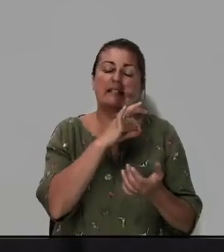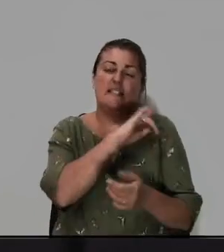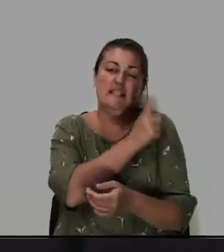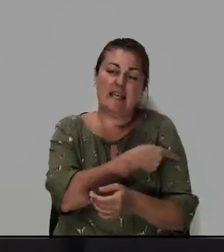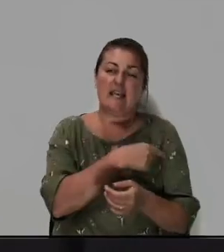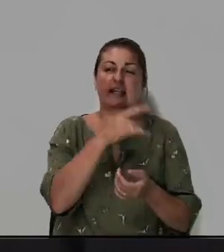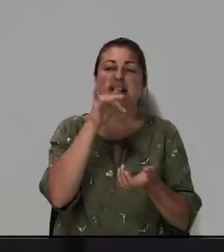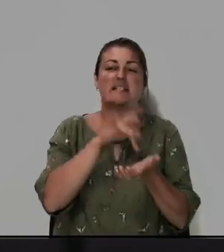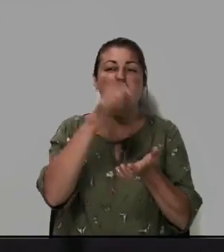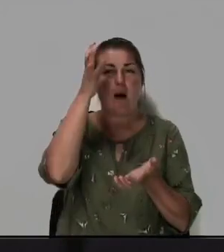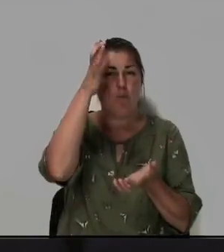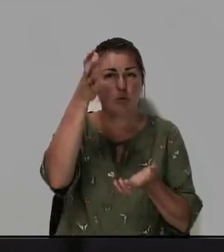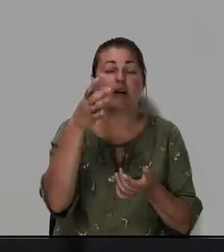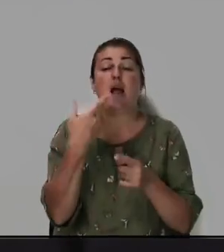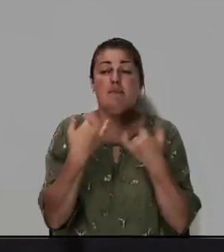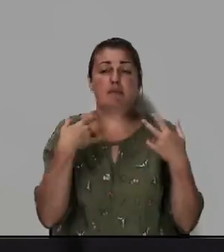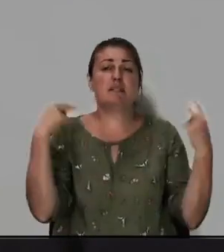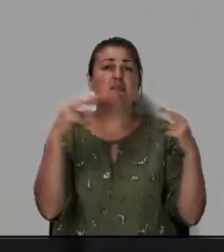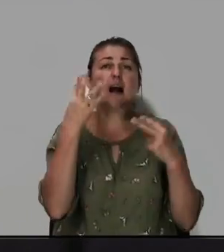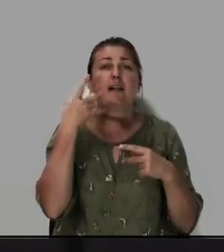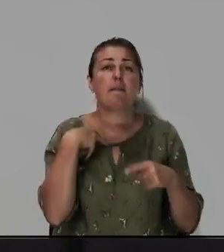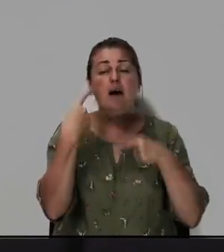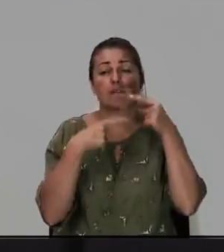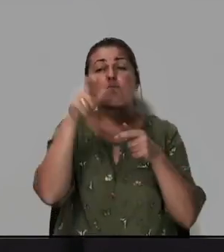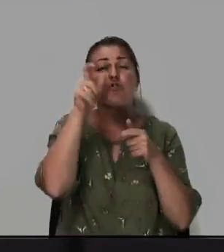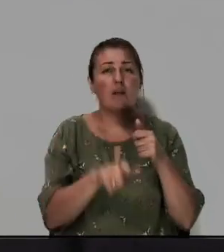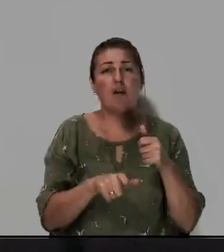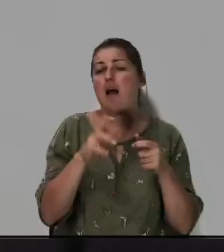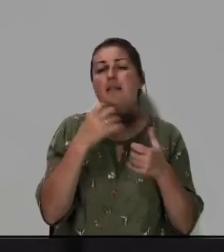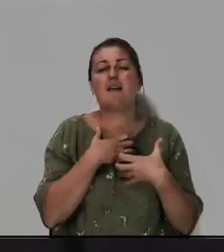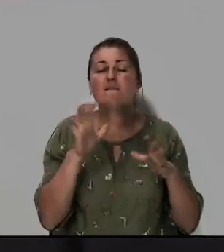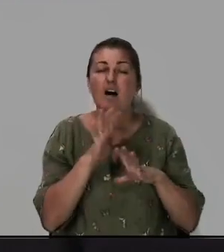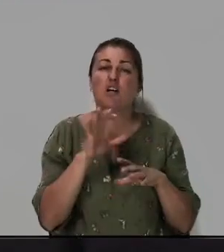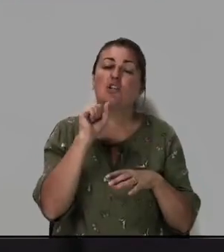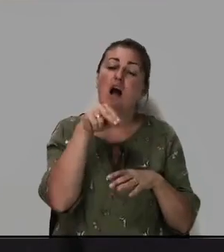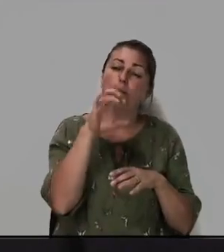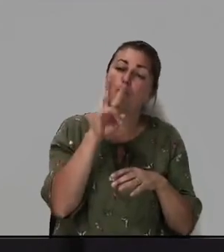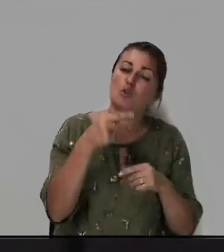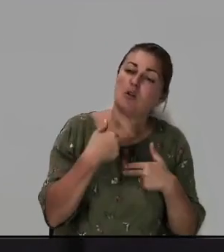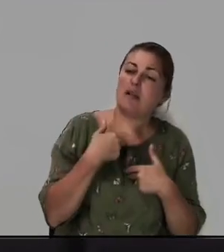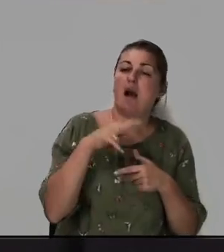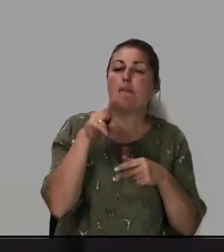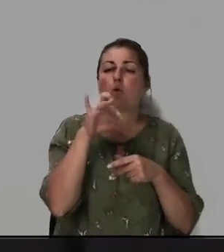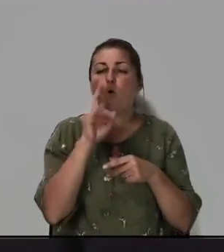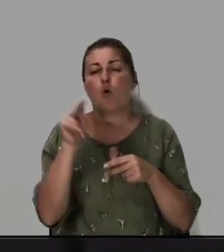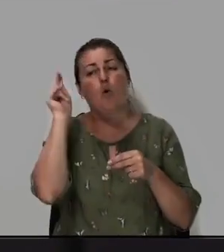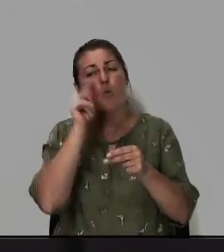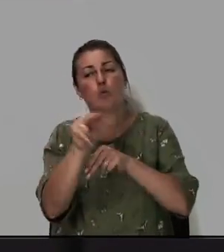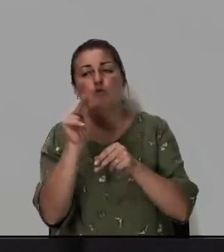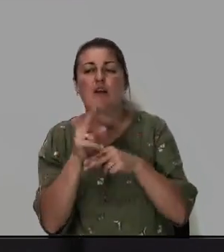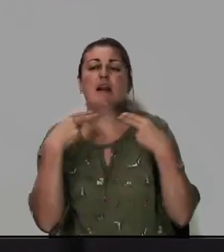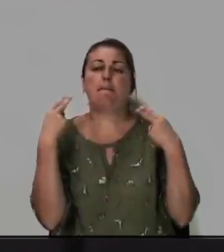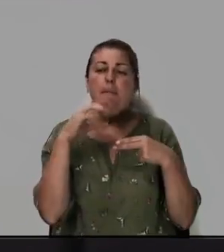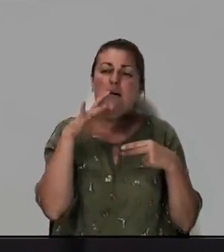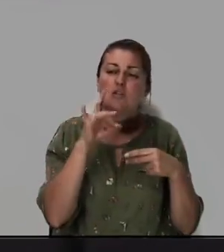И мы теперь свидетельствуем. И когда мы говорим человеку, не важно, апостол я, пророк, евангелист, учитель, пастор,